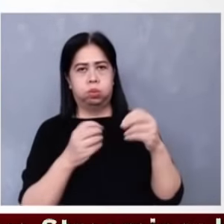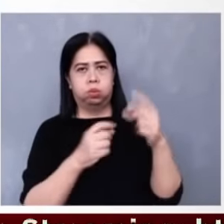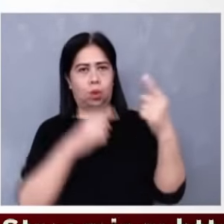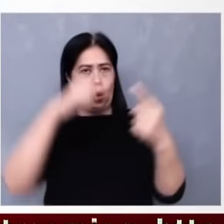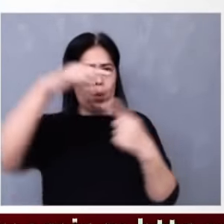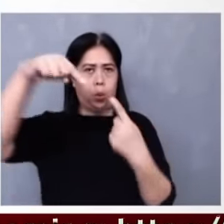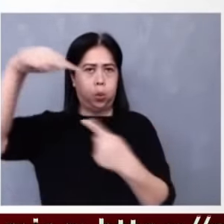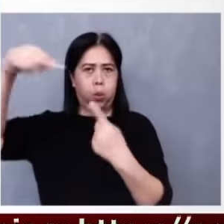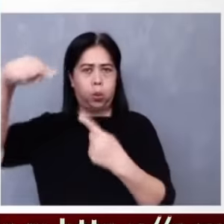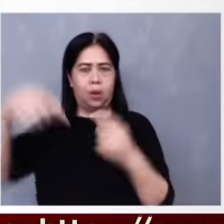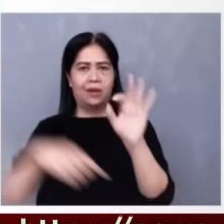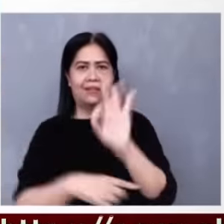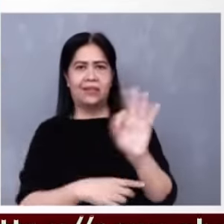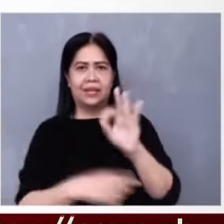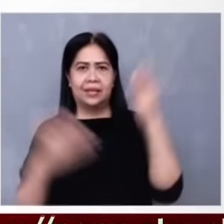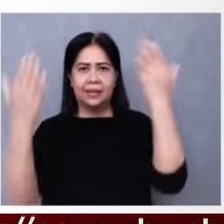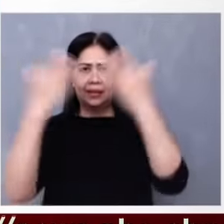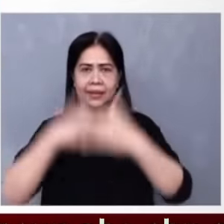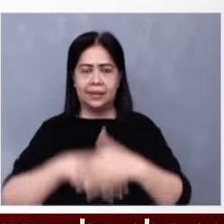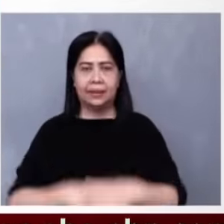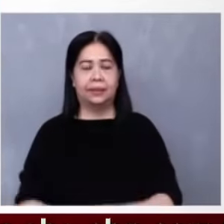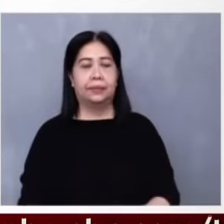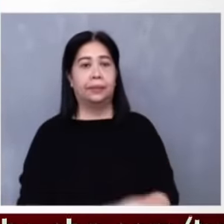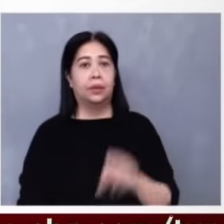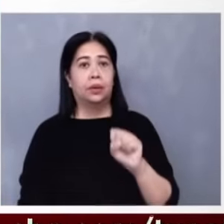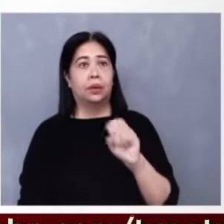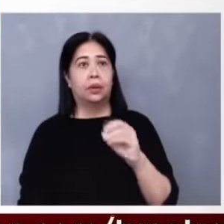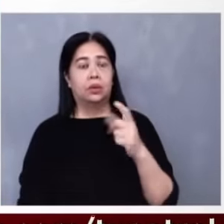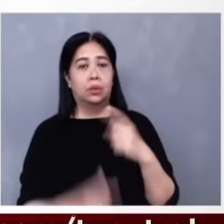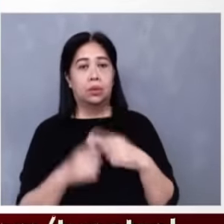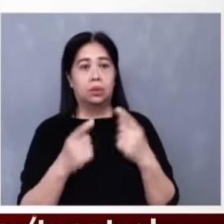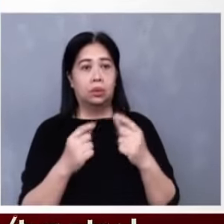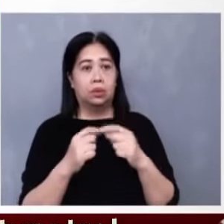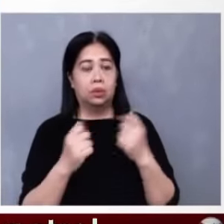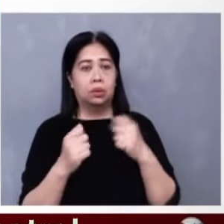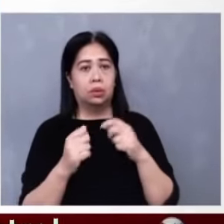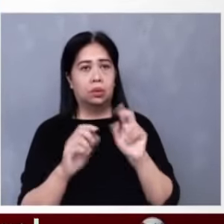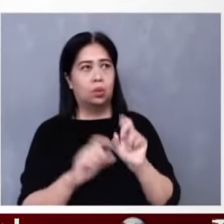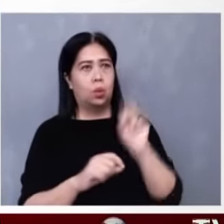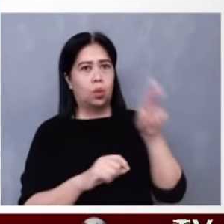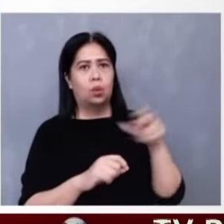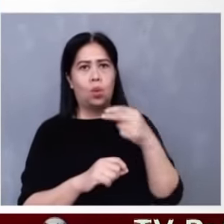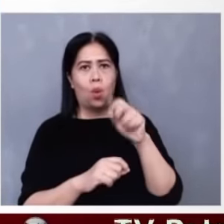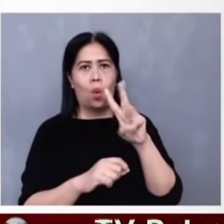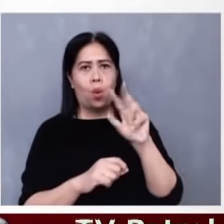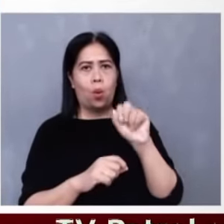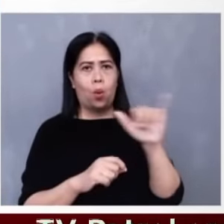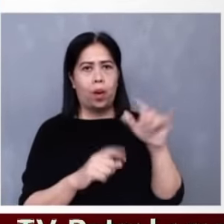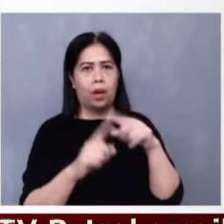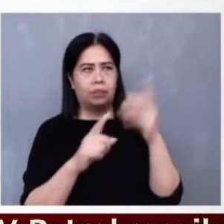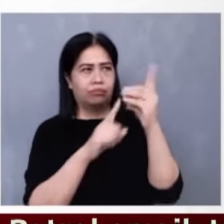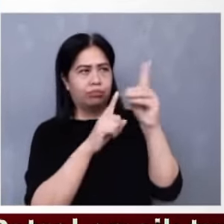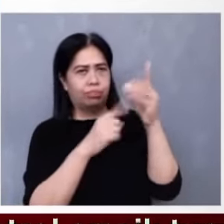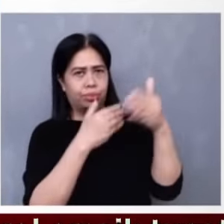biyernes ng gabi. So I jumped into a little hallway where that doorway is and